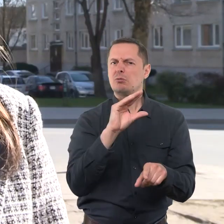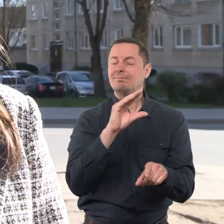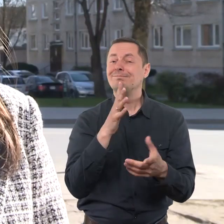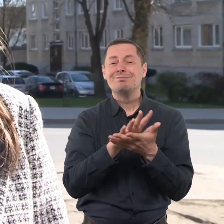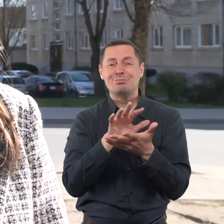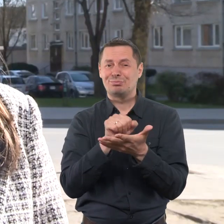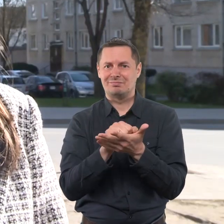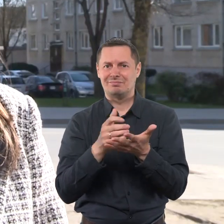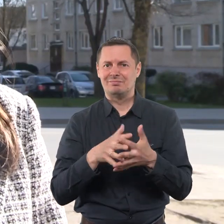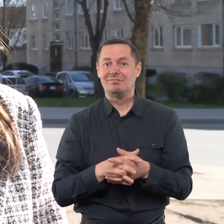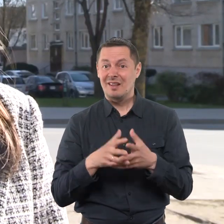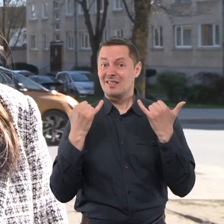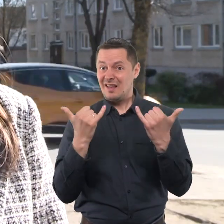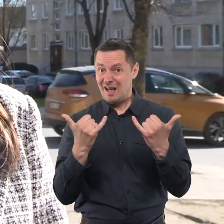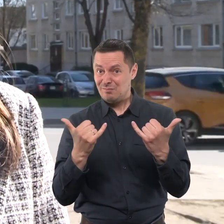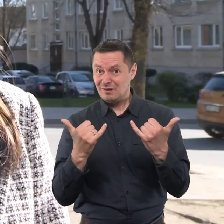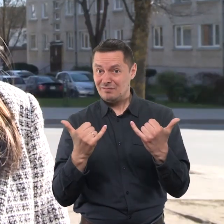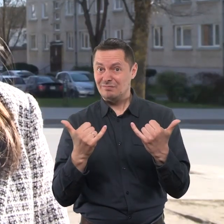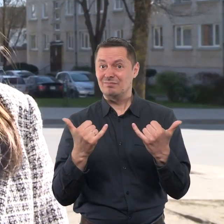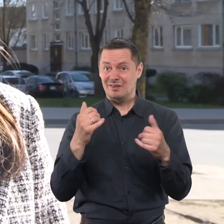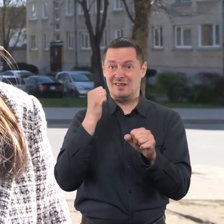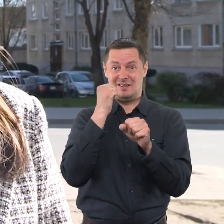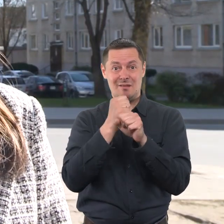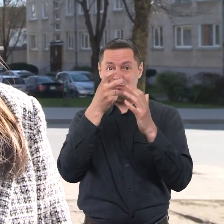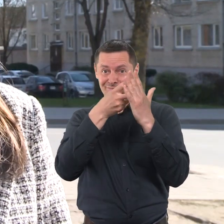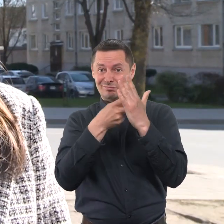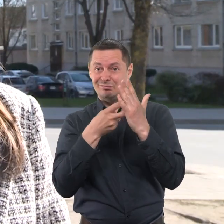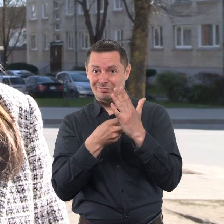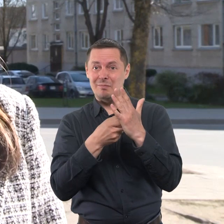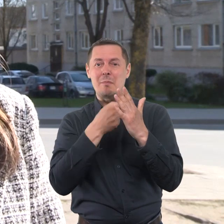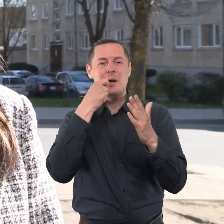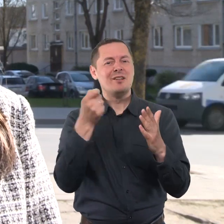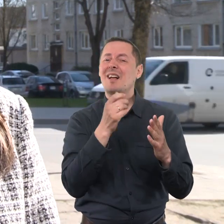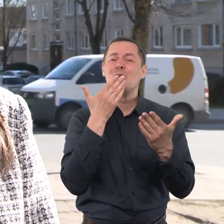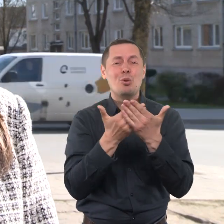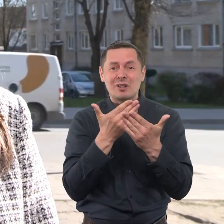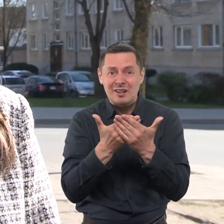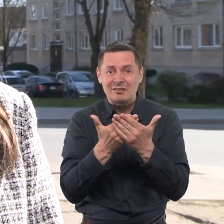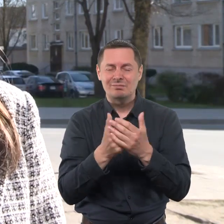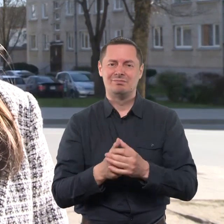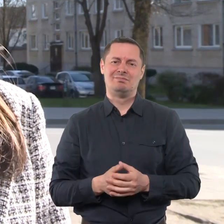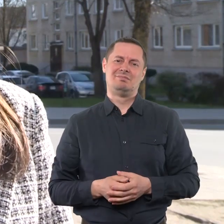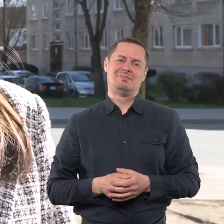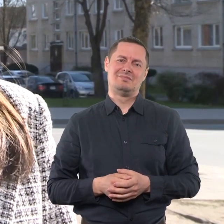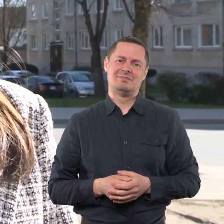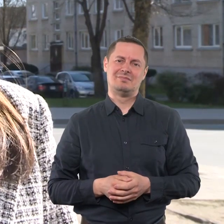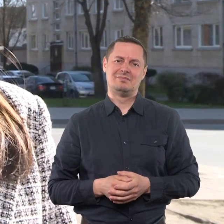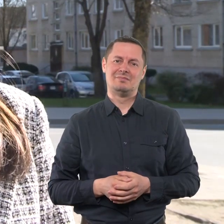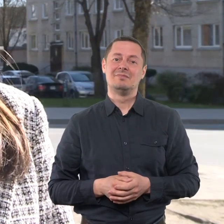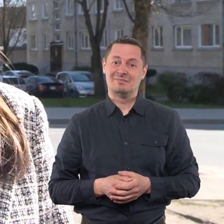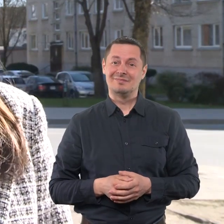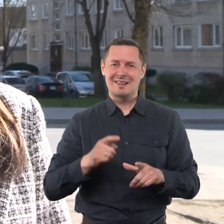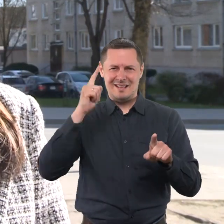terminuotų darbų, sezoninų darbų, darbdavėjai registravo mažiau. Tačiau reikia